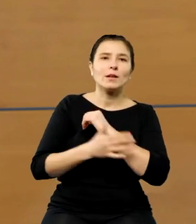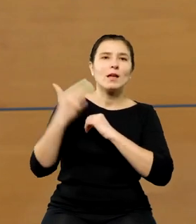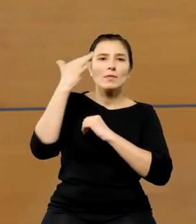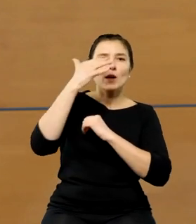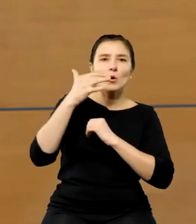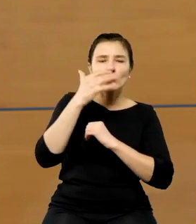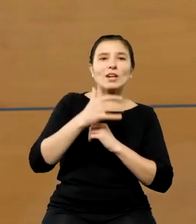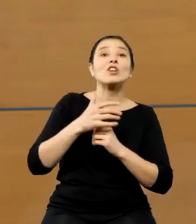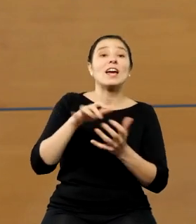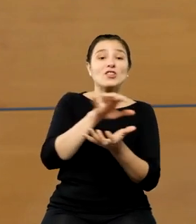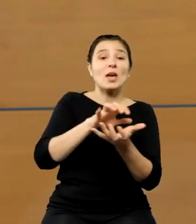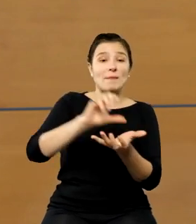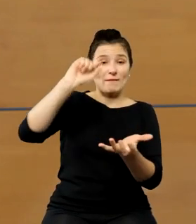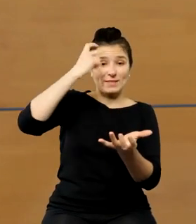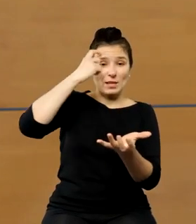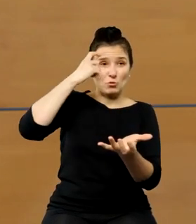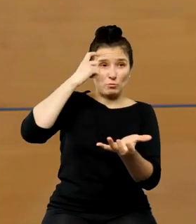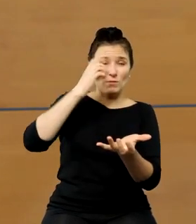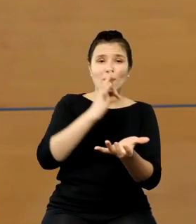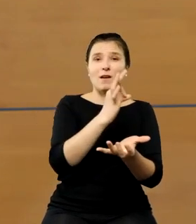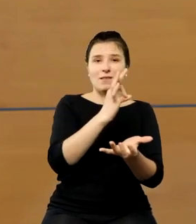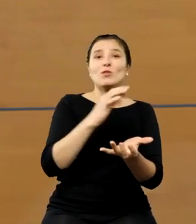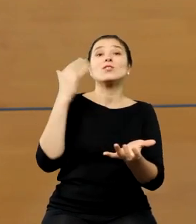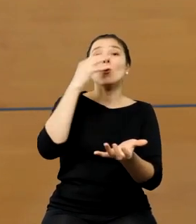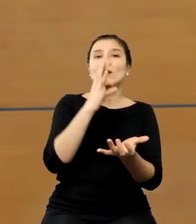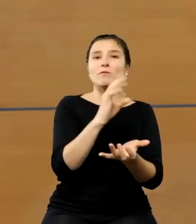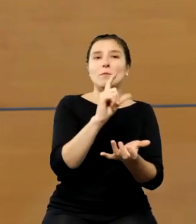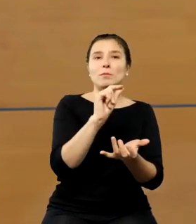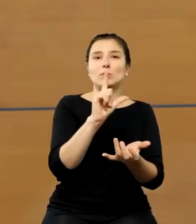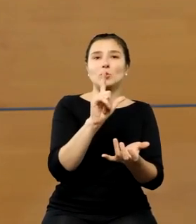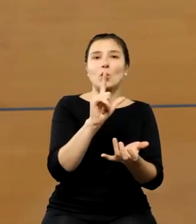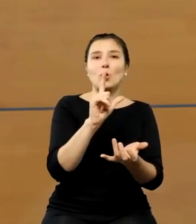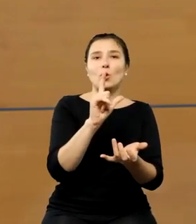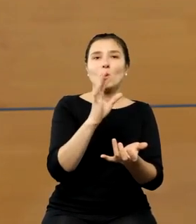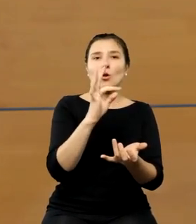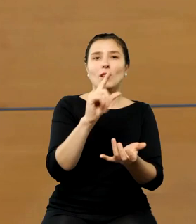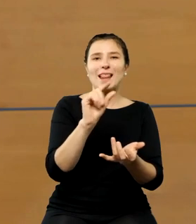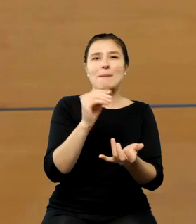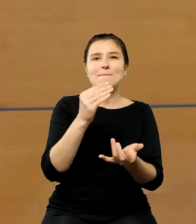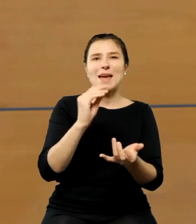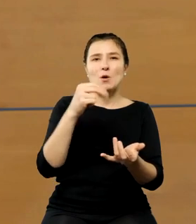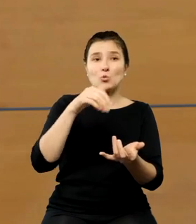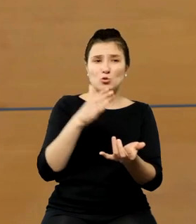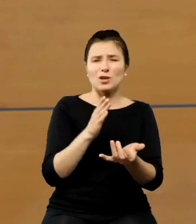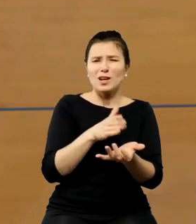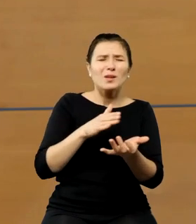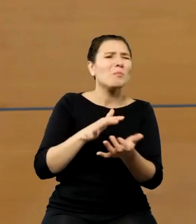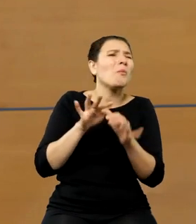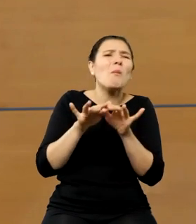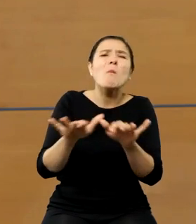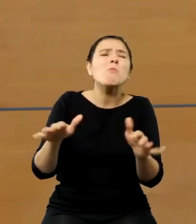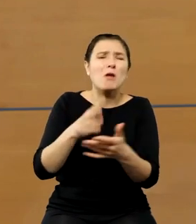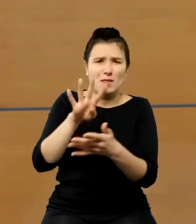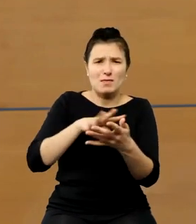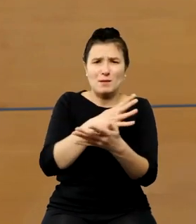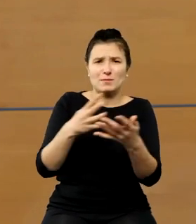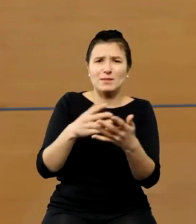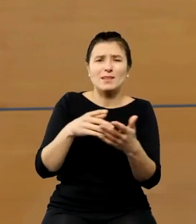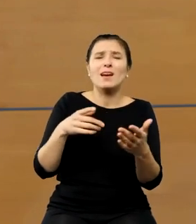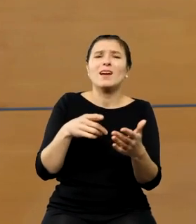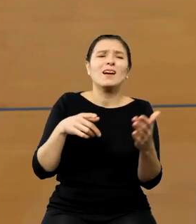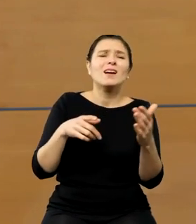geocentrycznej Ptolemeusza i te tablice alfonsyńskie były w niezmiernie powszechnym użytku, służyły nie tylko